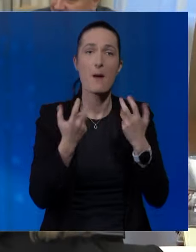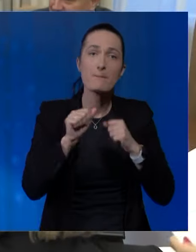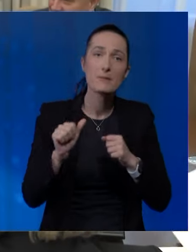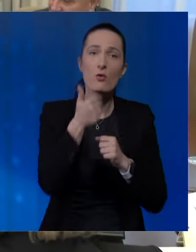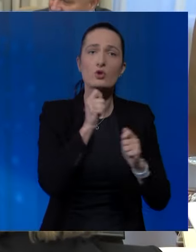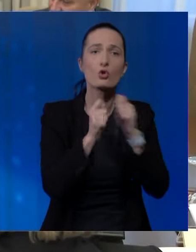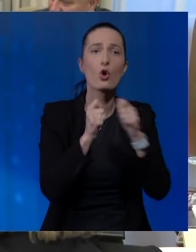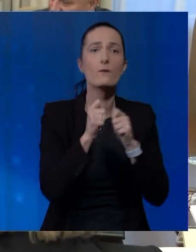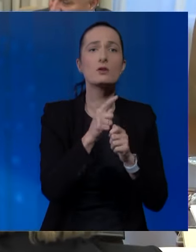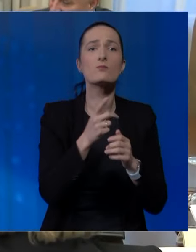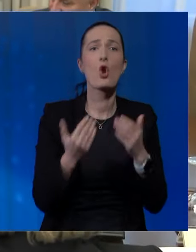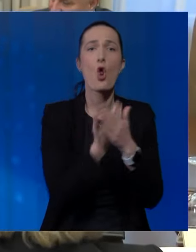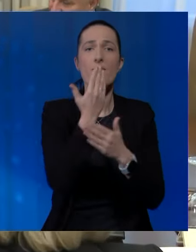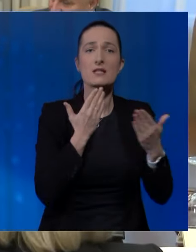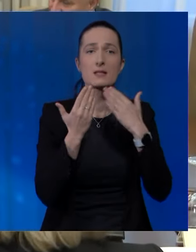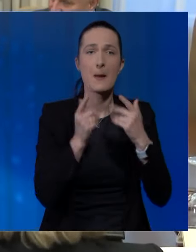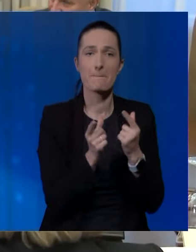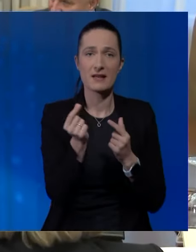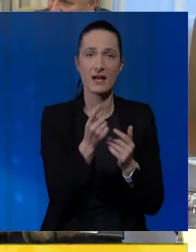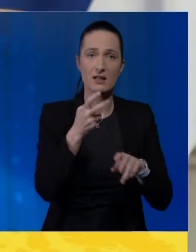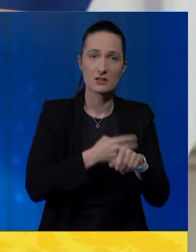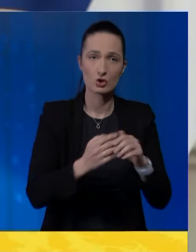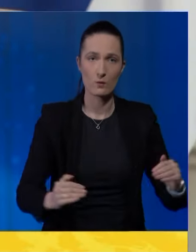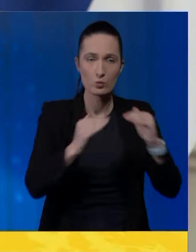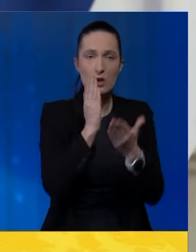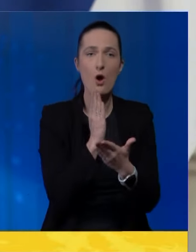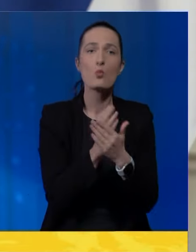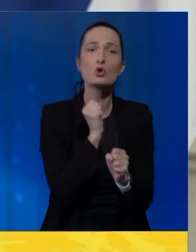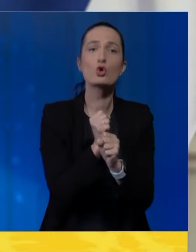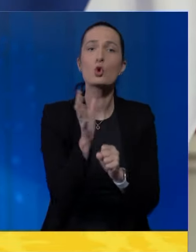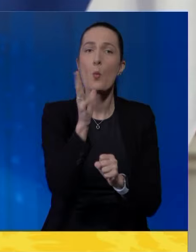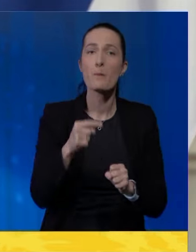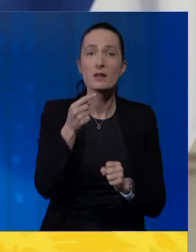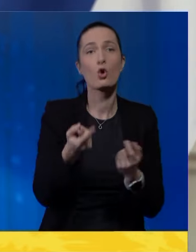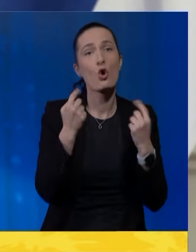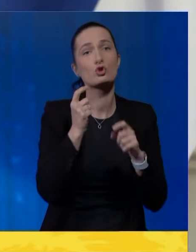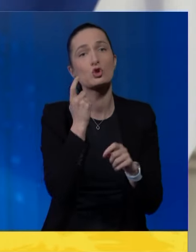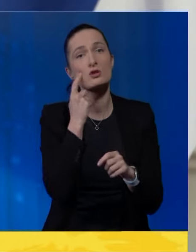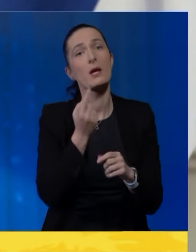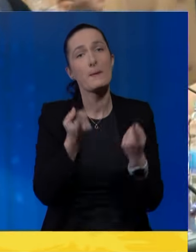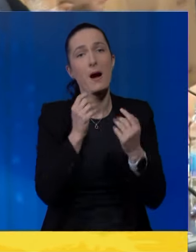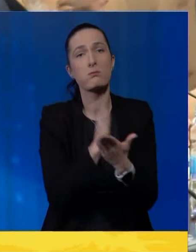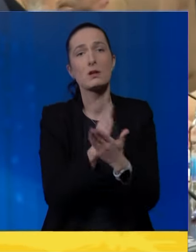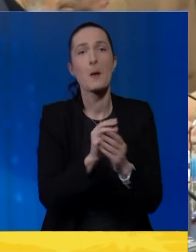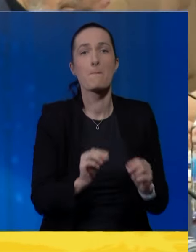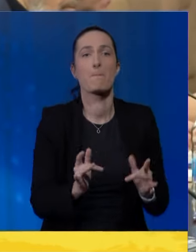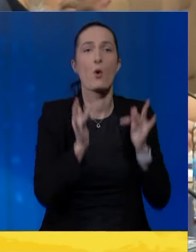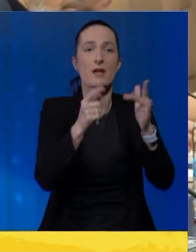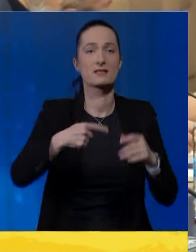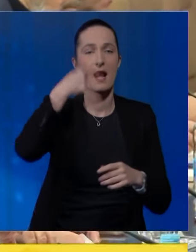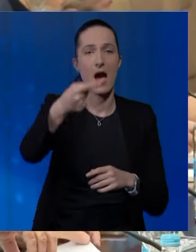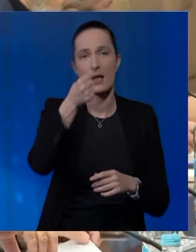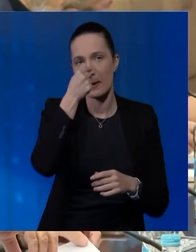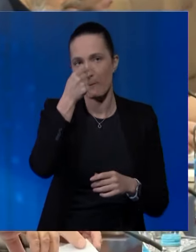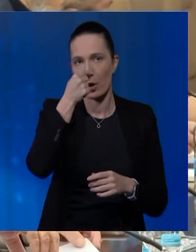A prvobitno je dogovoreno da novi sastanak partnera na državnom nivou bude održan u petak, no čini se da će ipak biti pomjeren za naredni